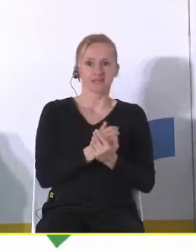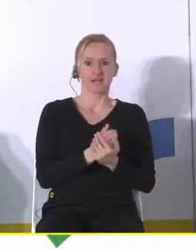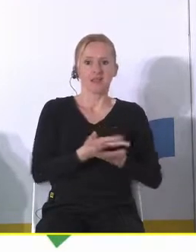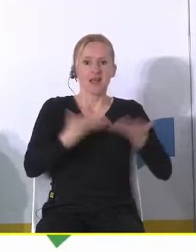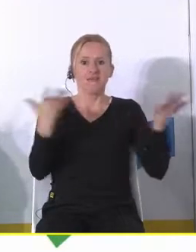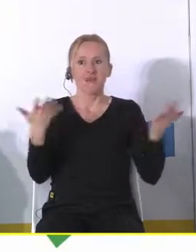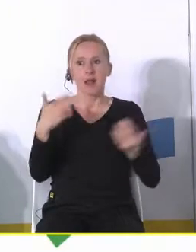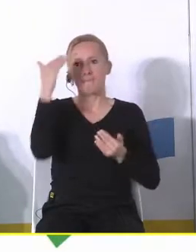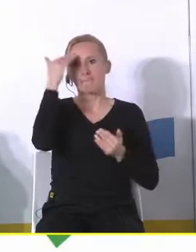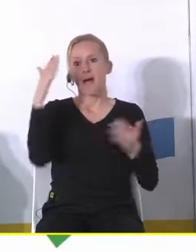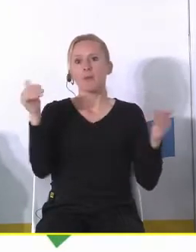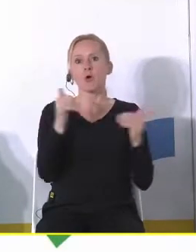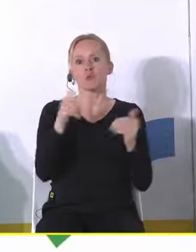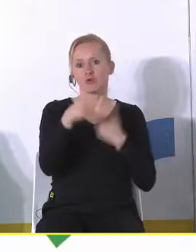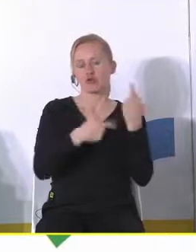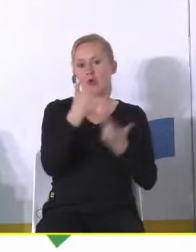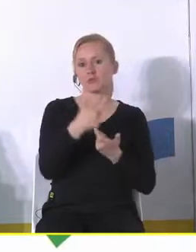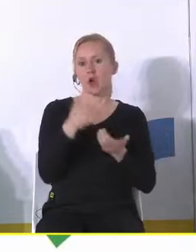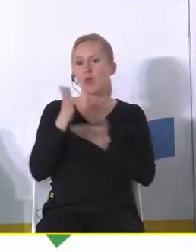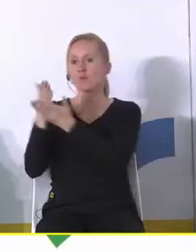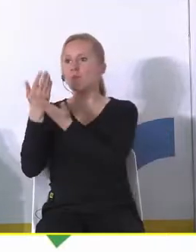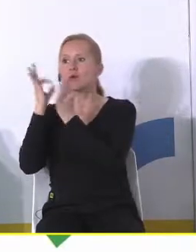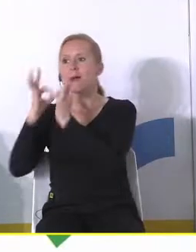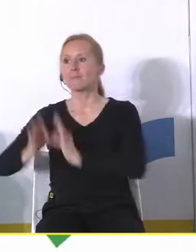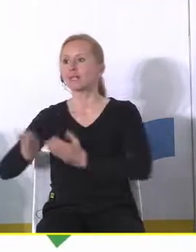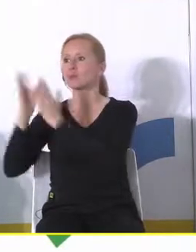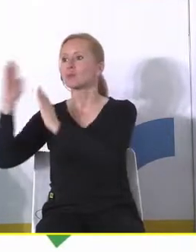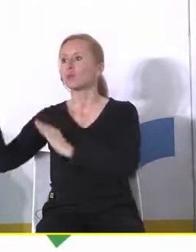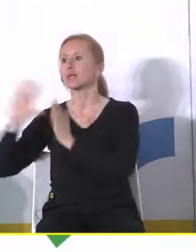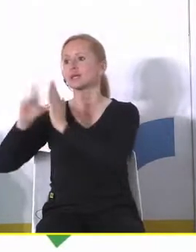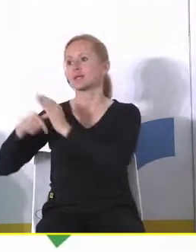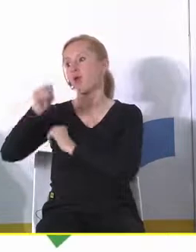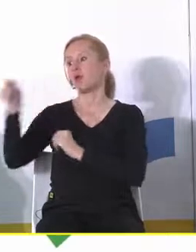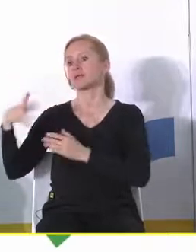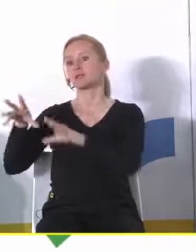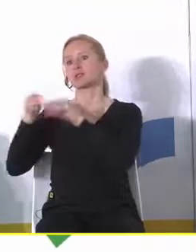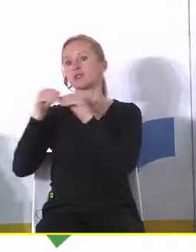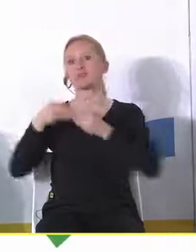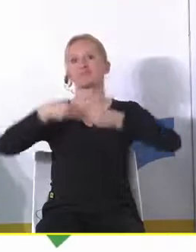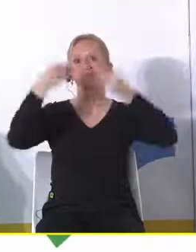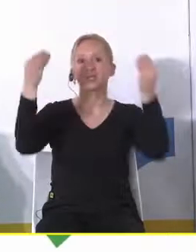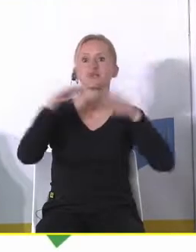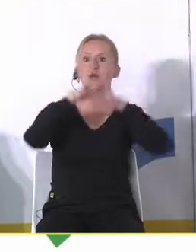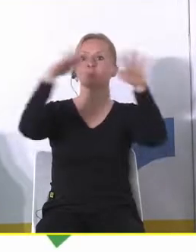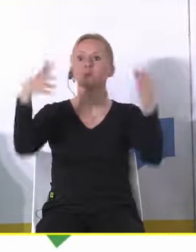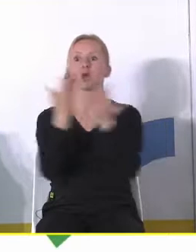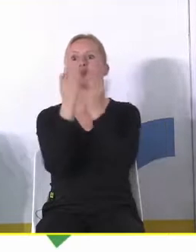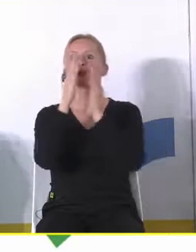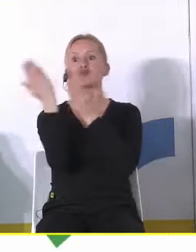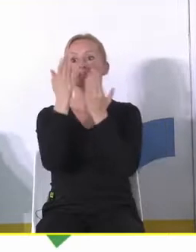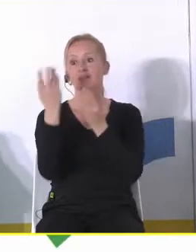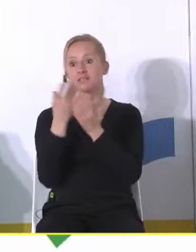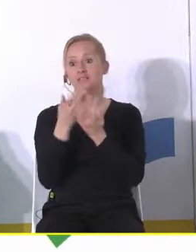wiele kompetencji i po prostu umie to robić pomógł panią z biblioteki miejskiej i one zaczęły upowszechniać czytelnictwo